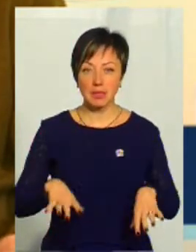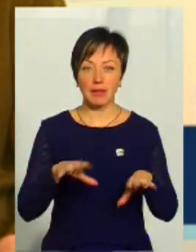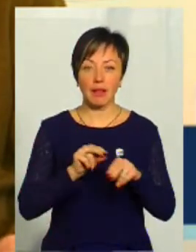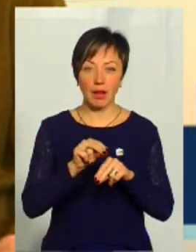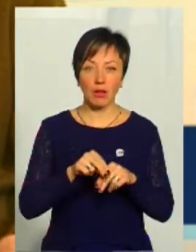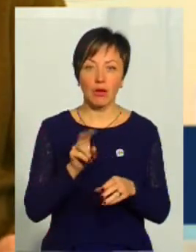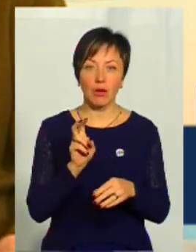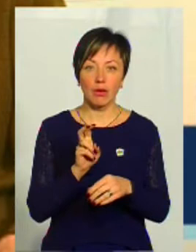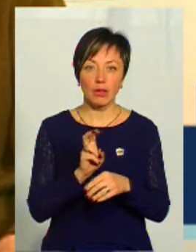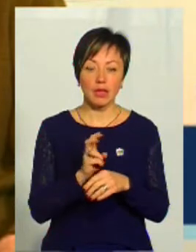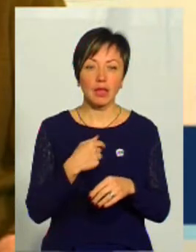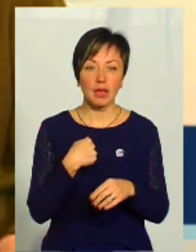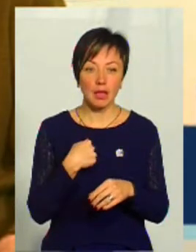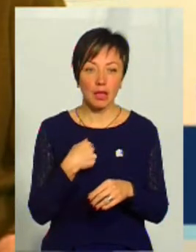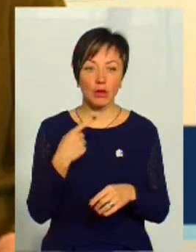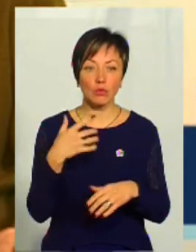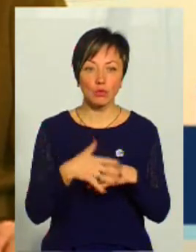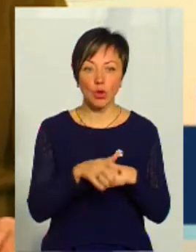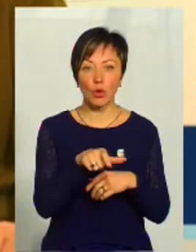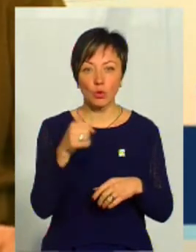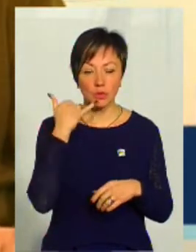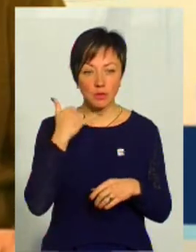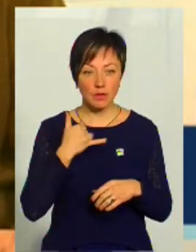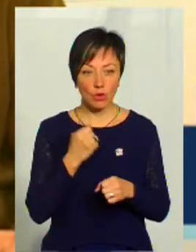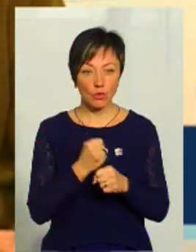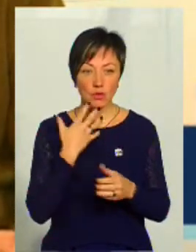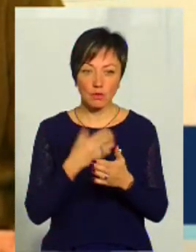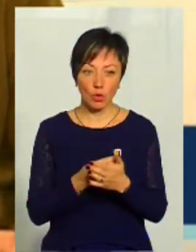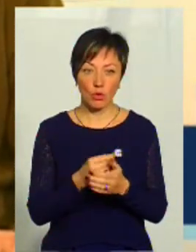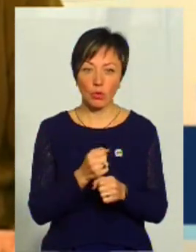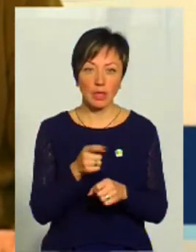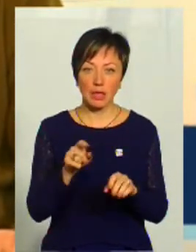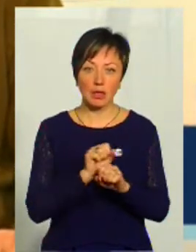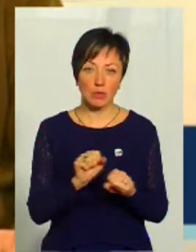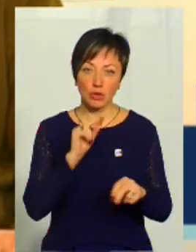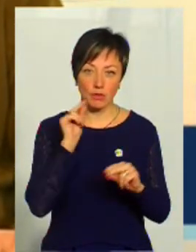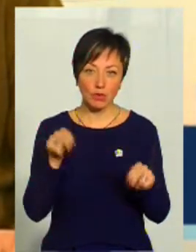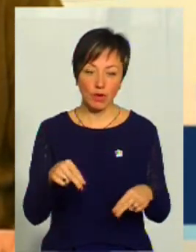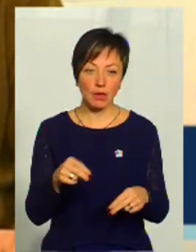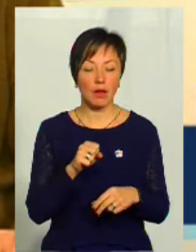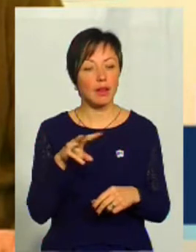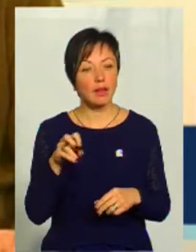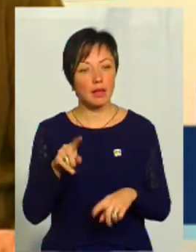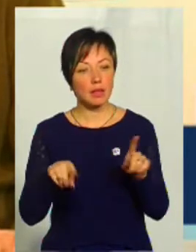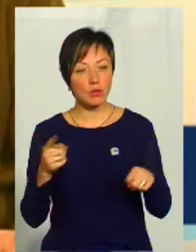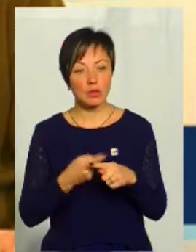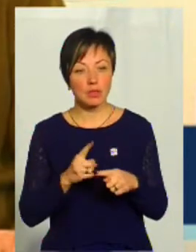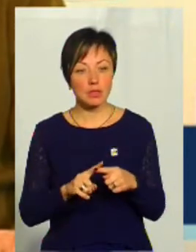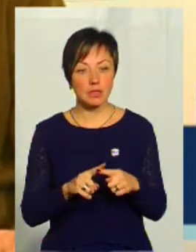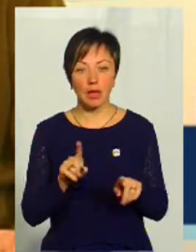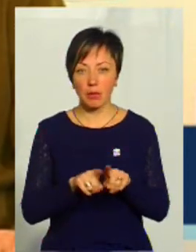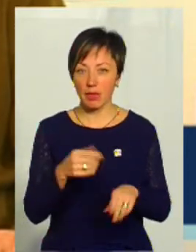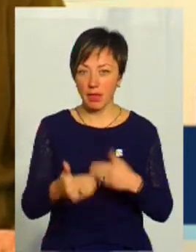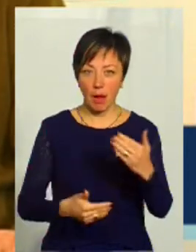ходила, тобто люди. І я розумію, що люди, які перезванюють, вони роблять свою роботу, їх не можна звинуватити. Але інколи це, ну,